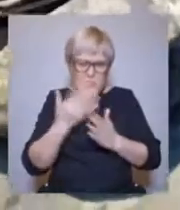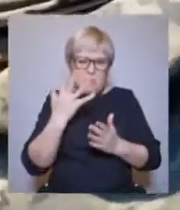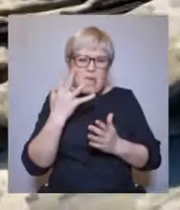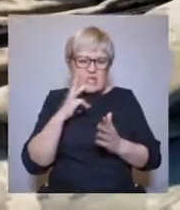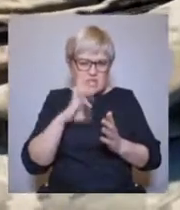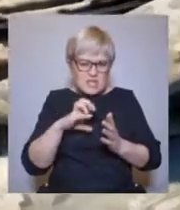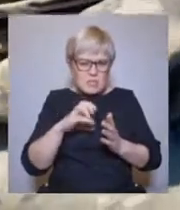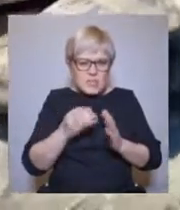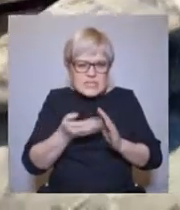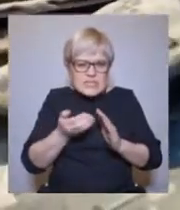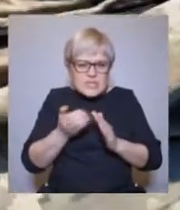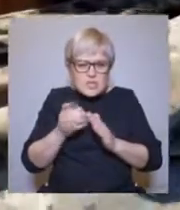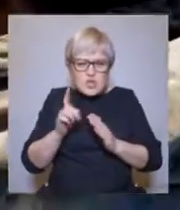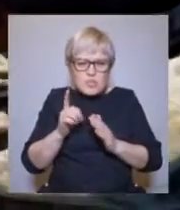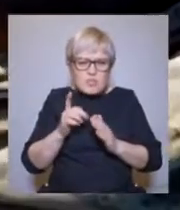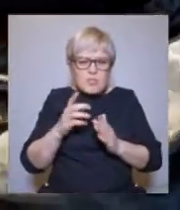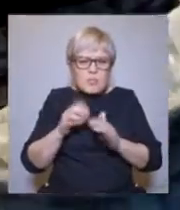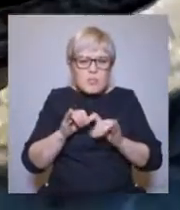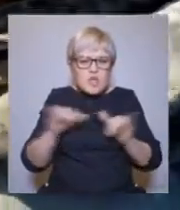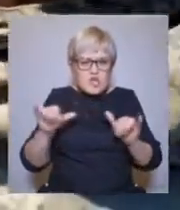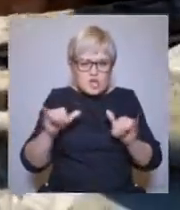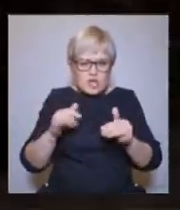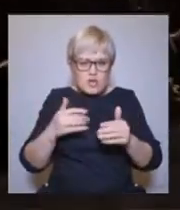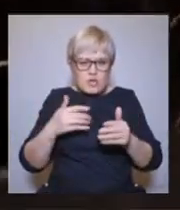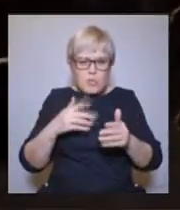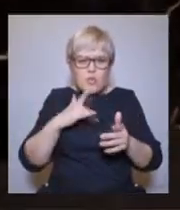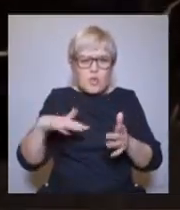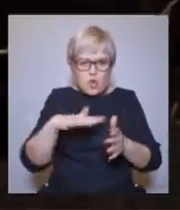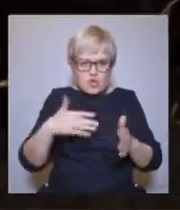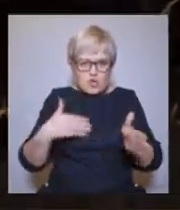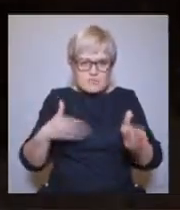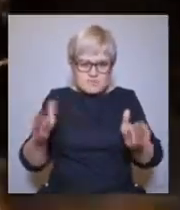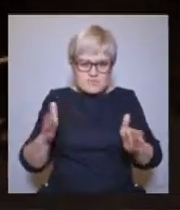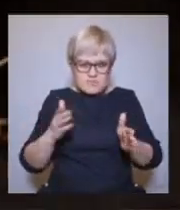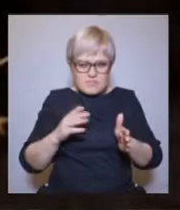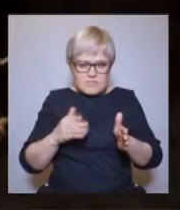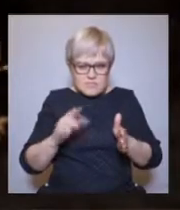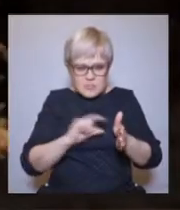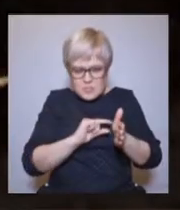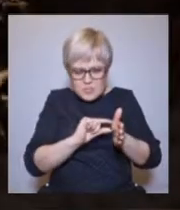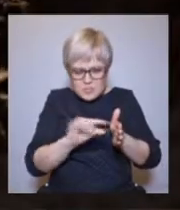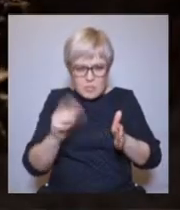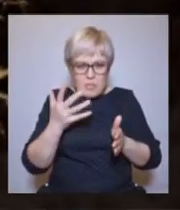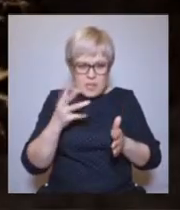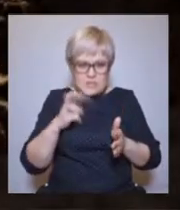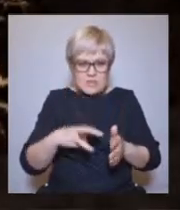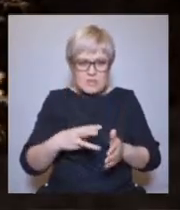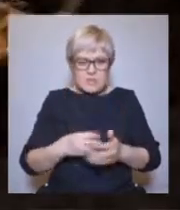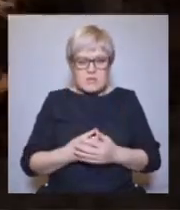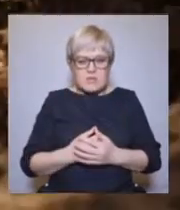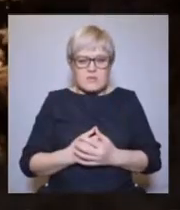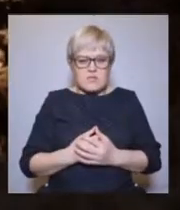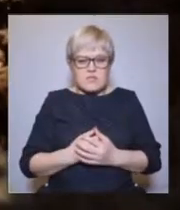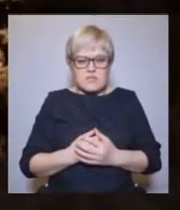пока небольшими слоями до 5 сантиметров снимаю, чтобы расширить